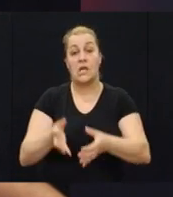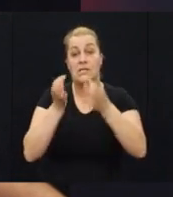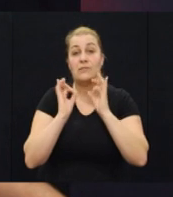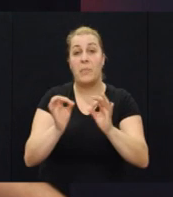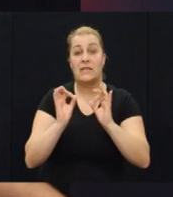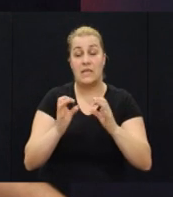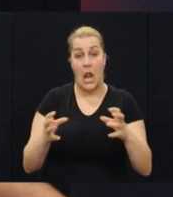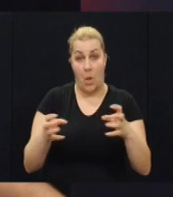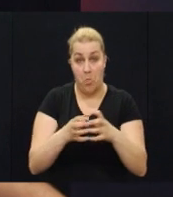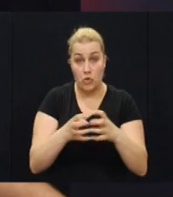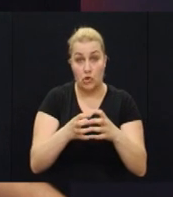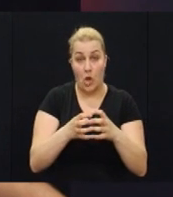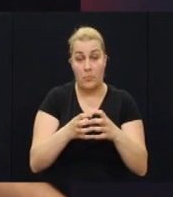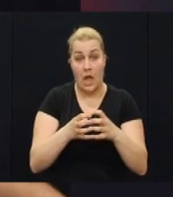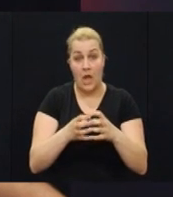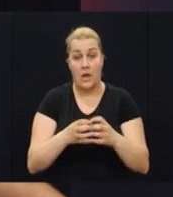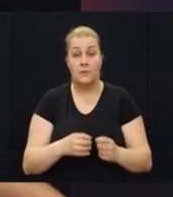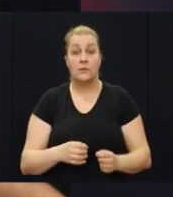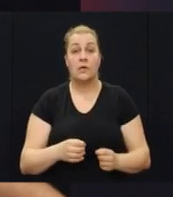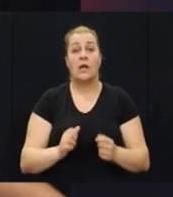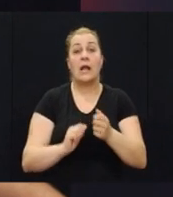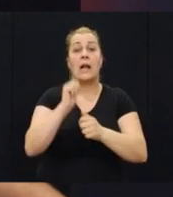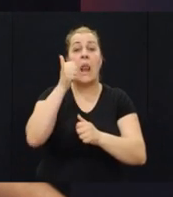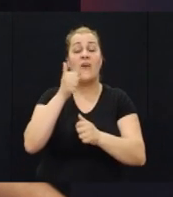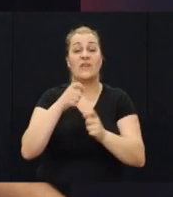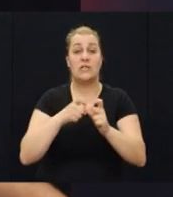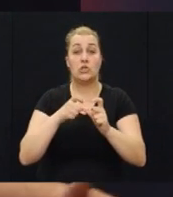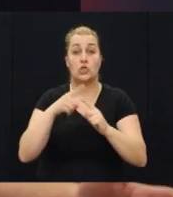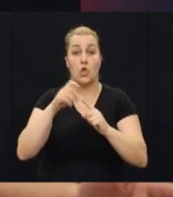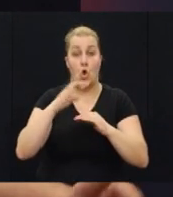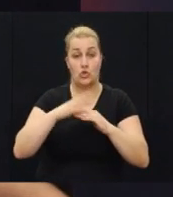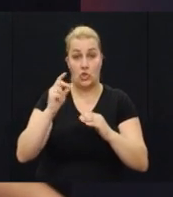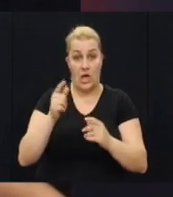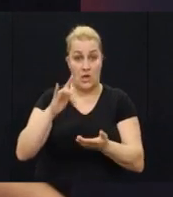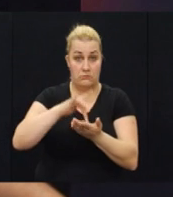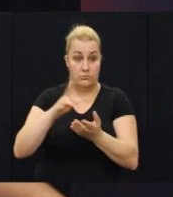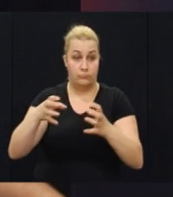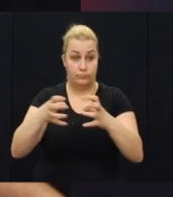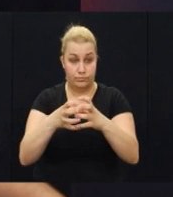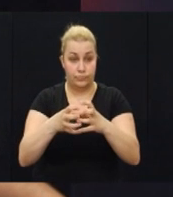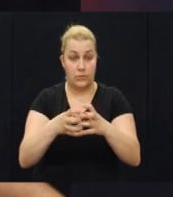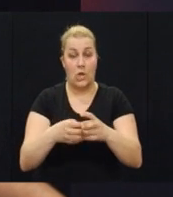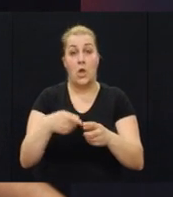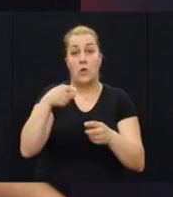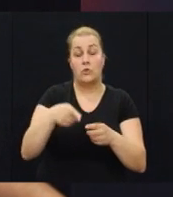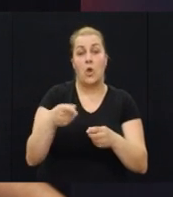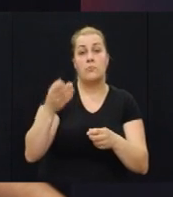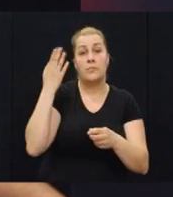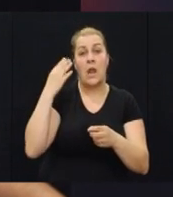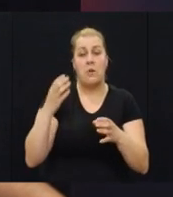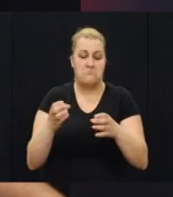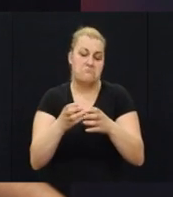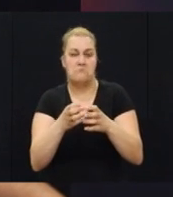specijalna postrojba izmedničko-diverzanstvo glavnog stožara to je bila